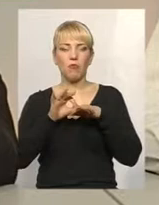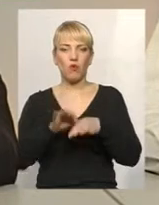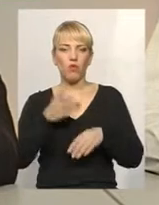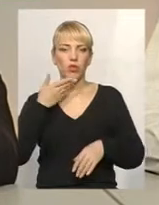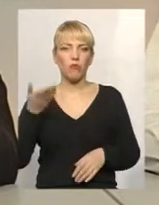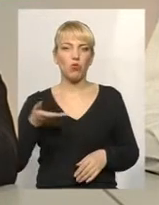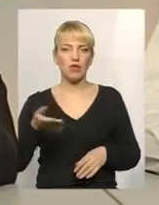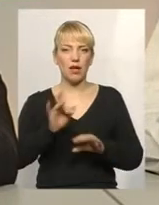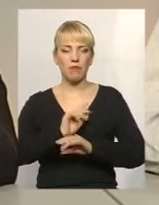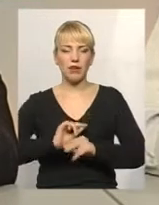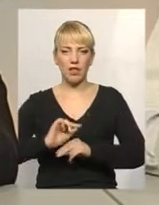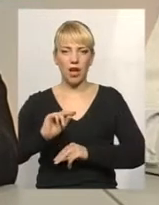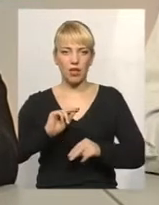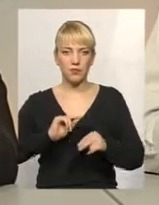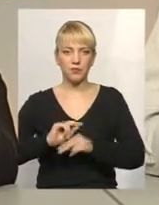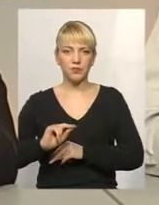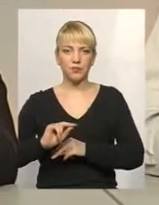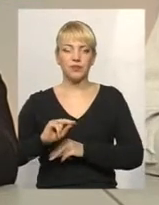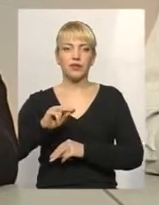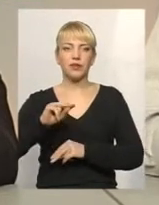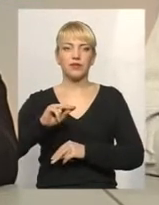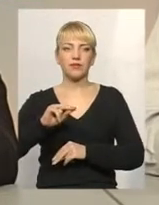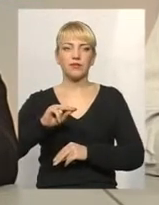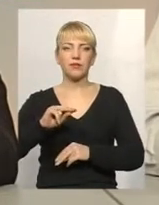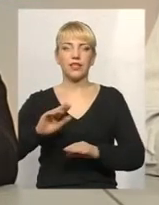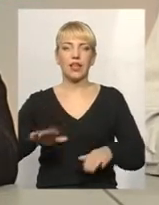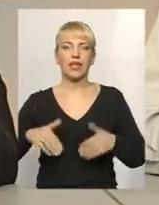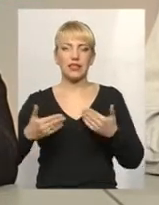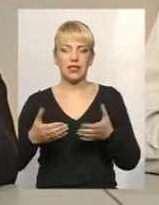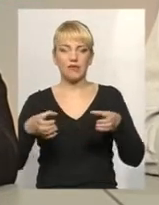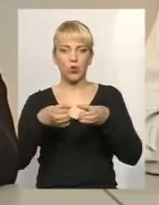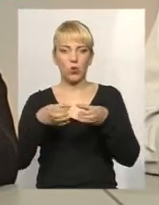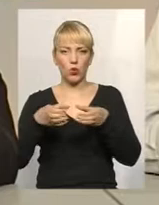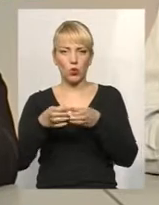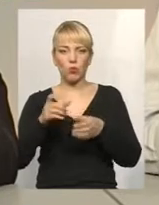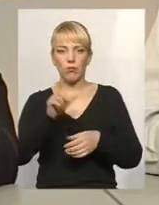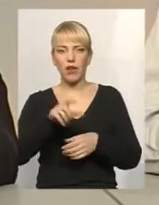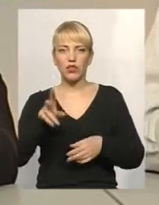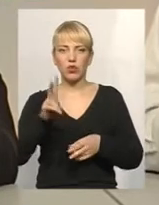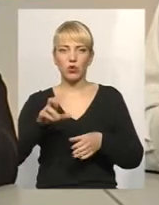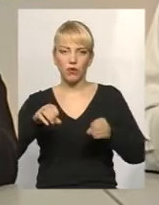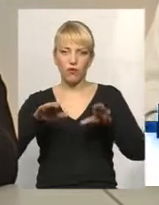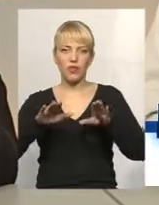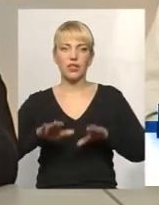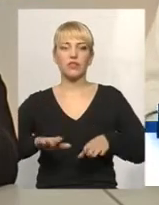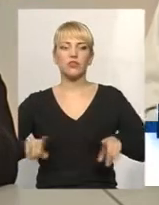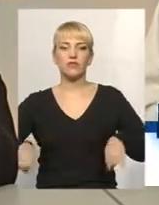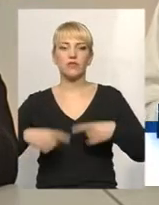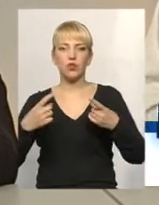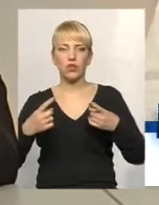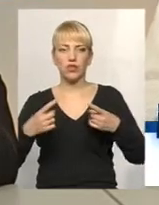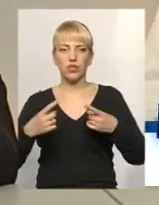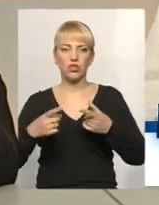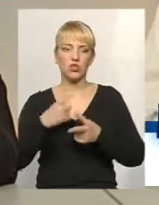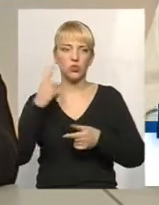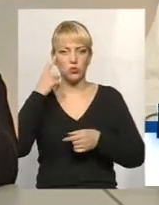навчанню ініціативних груп мешканців, які вирішили створити, чи